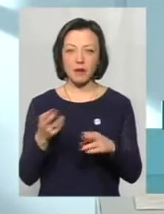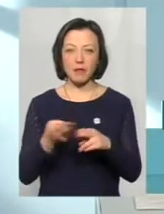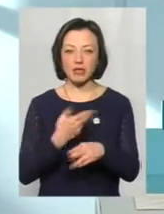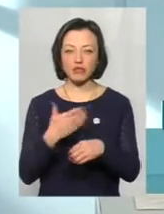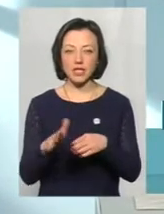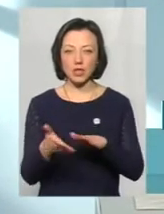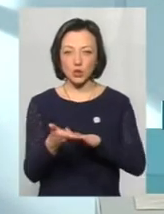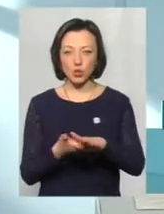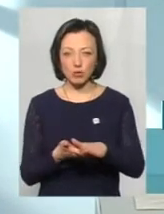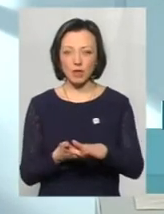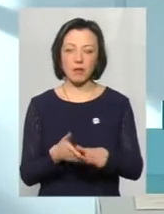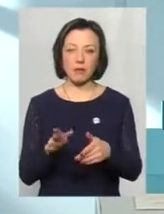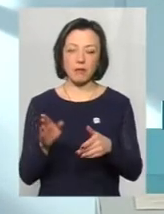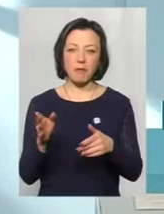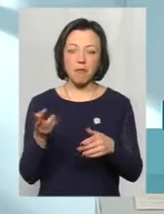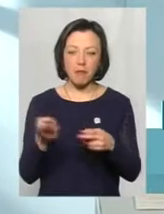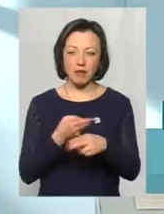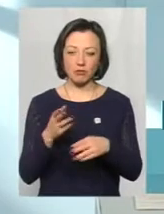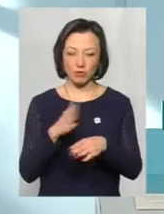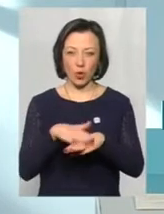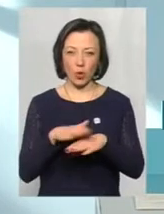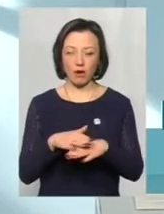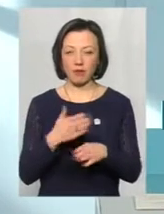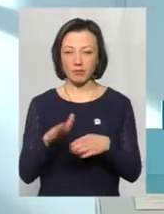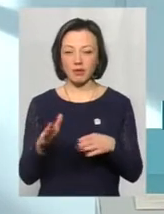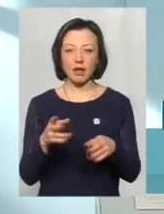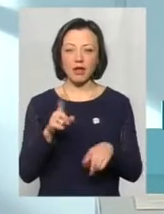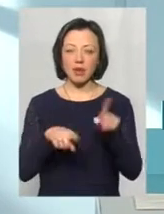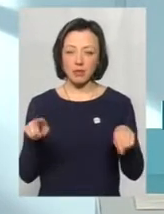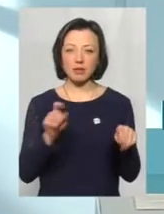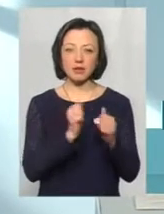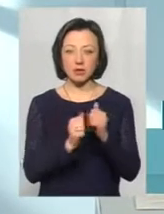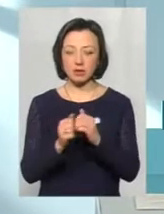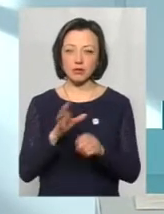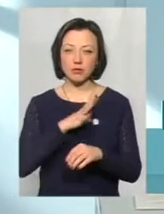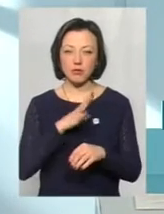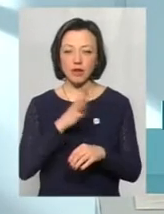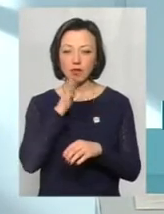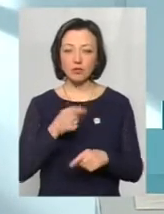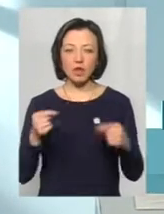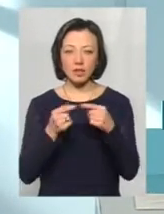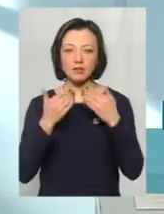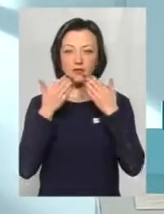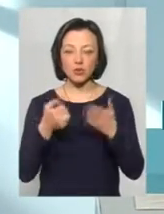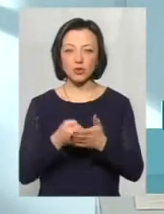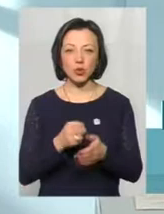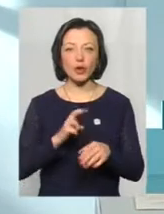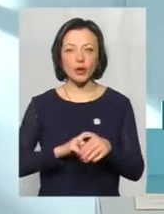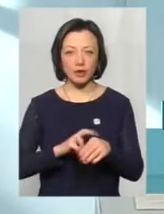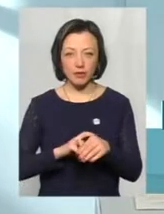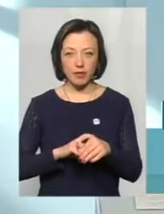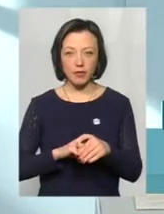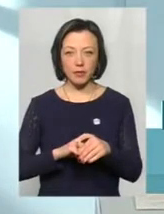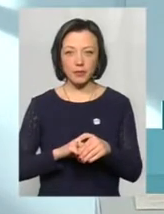частини ступні, без частини руки. Це випадки не поодинокі, і вчасне звернення до лікарів,